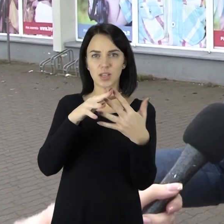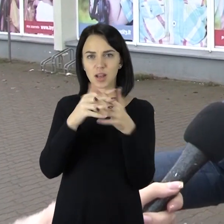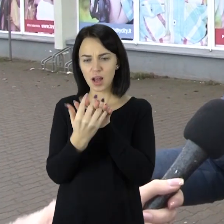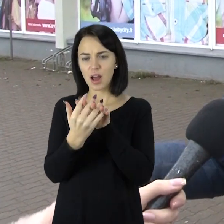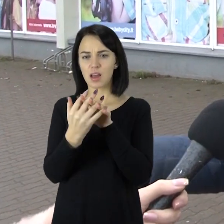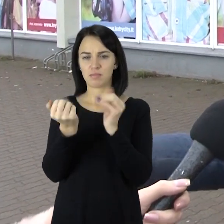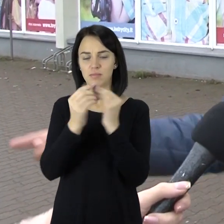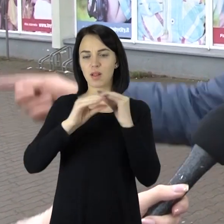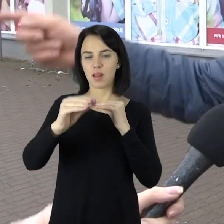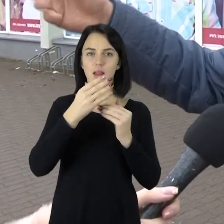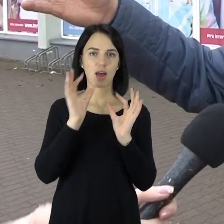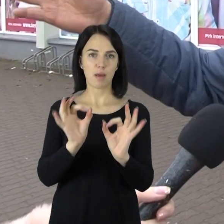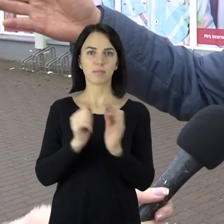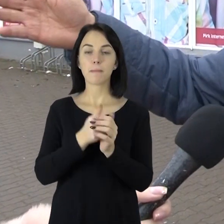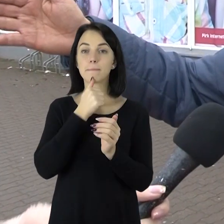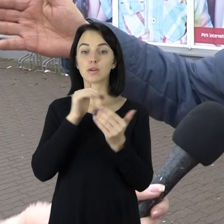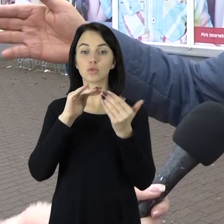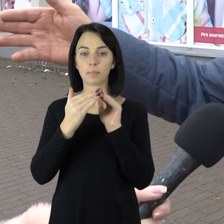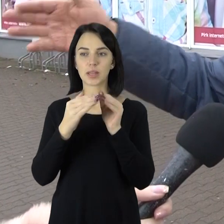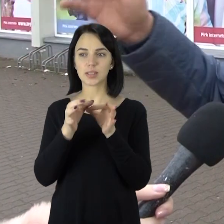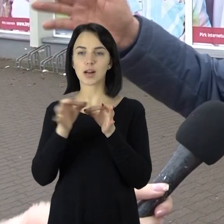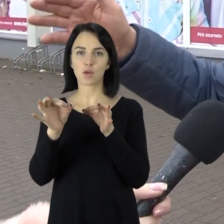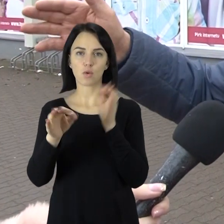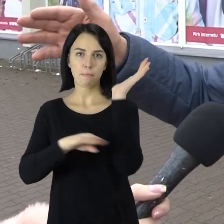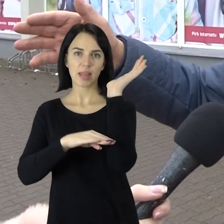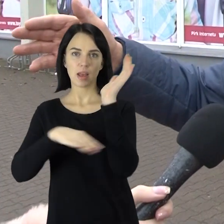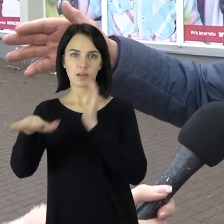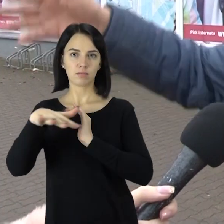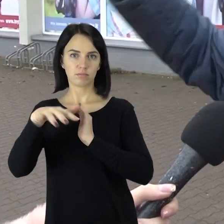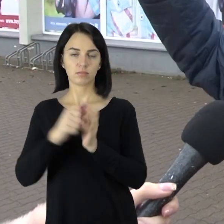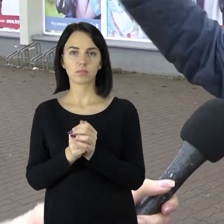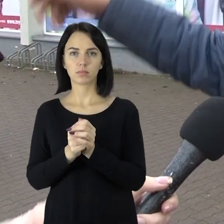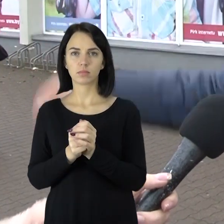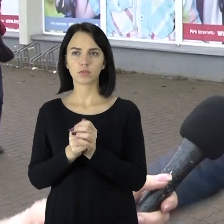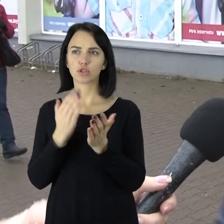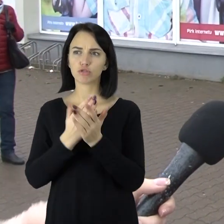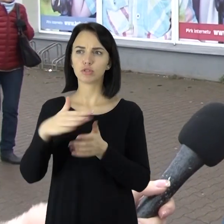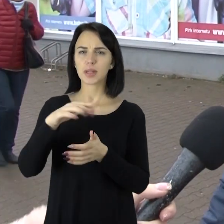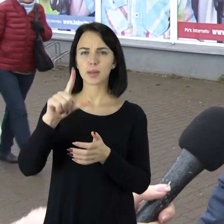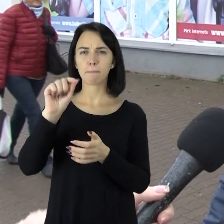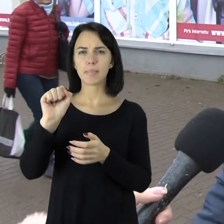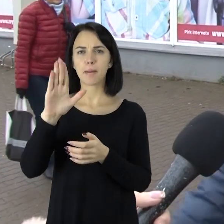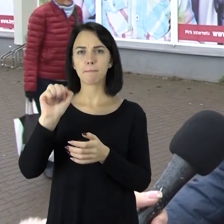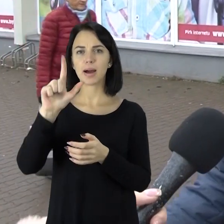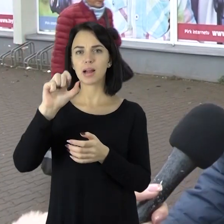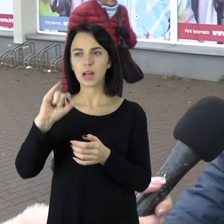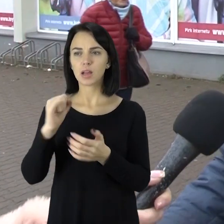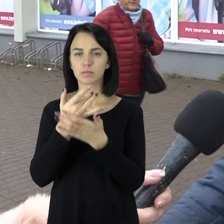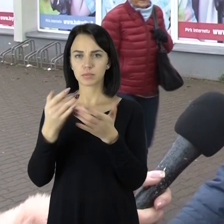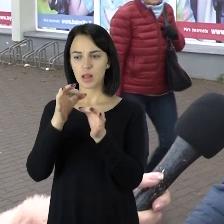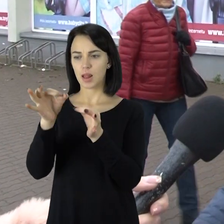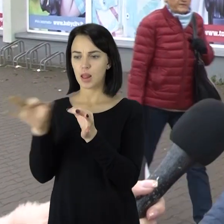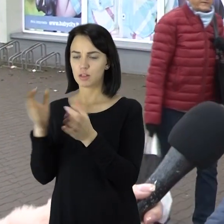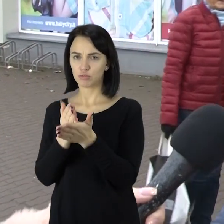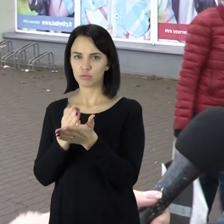tikrai tvarkos. Miestas, pažiūrėjau, Medelinas, tiek aš jau konkrečiai, čia yra ir Medelinas, ir pabaliai, kur mikro rajonai